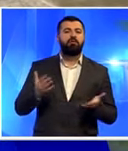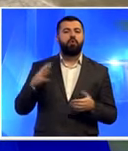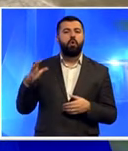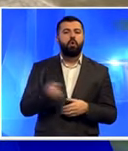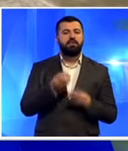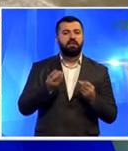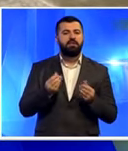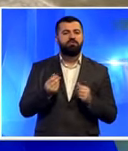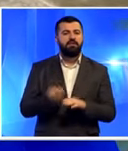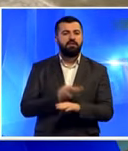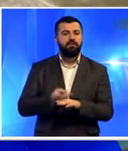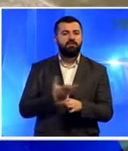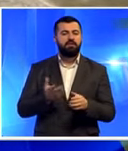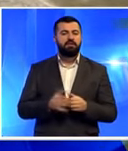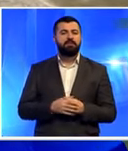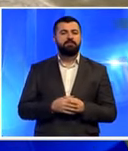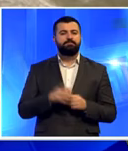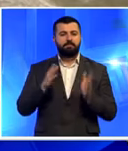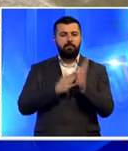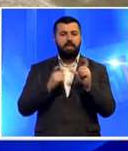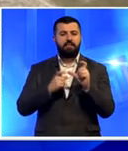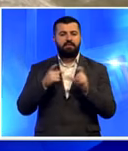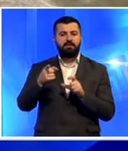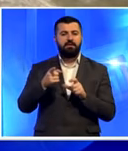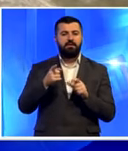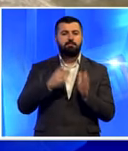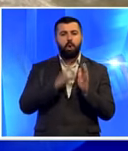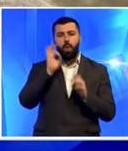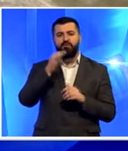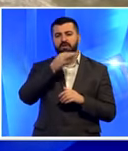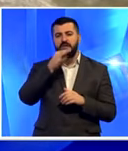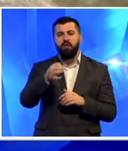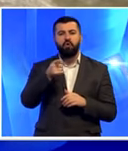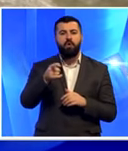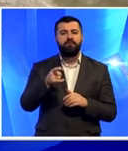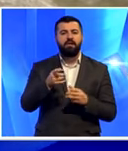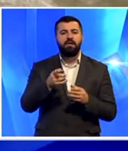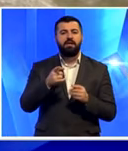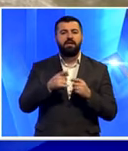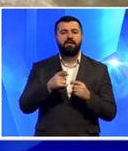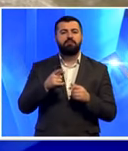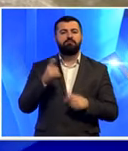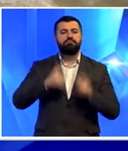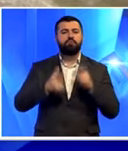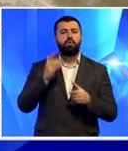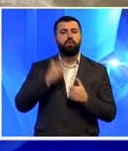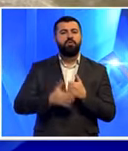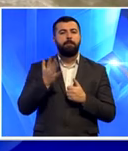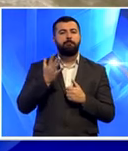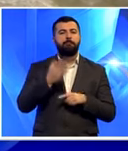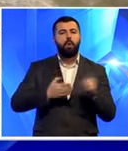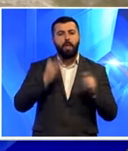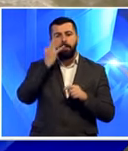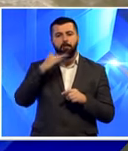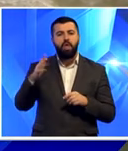zakonje i otimanje državne imovine. Izvršni direktor Mansa Dejan Milovac kazao je da je farma na Krimovici podignuta na gotovo pola